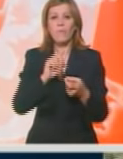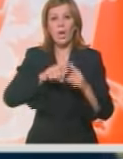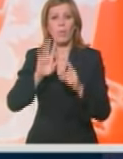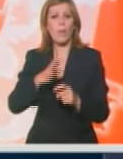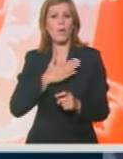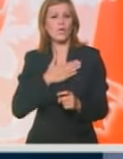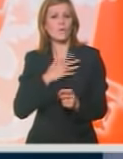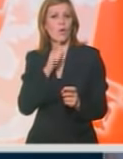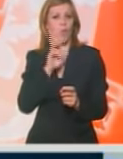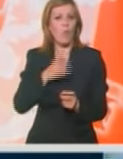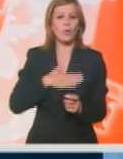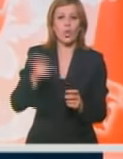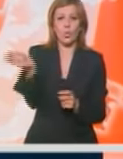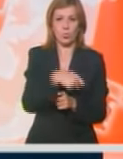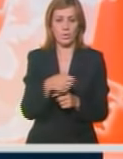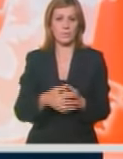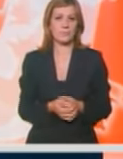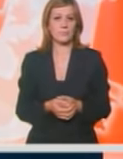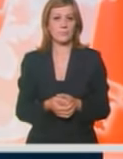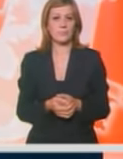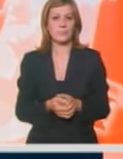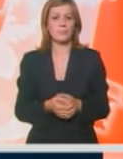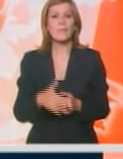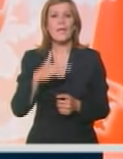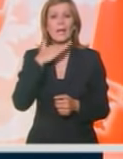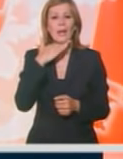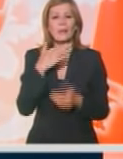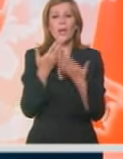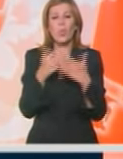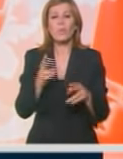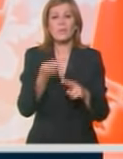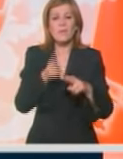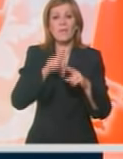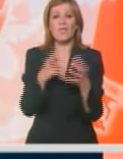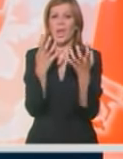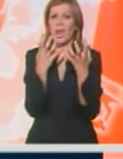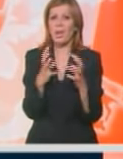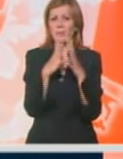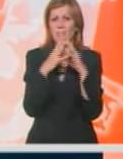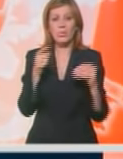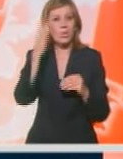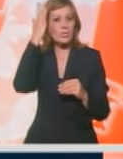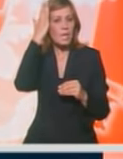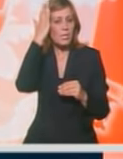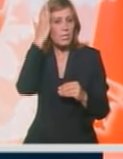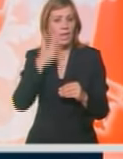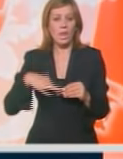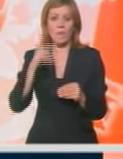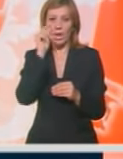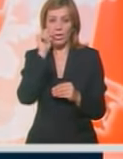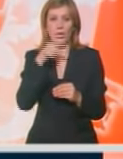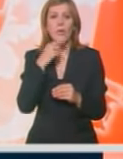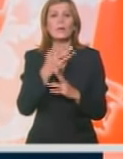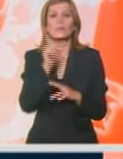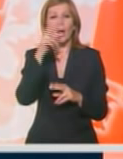ima i svog kupca. Grenland gubi sve više leda i to zabrinjava naučnike. Britanski